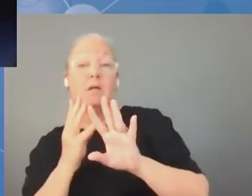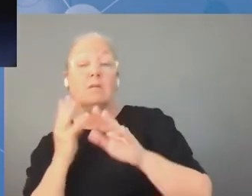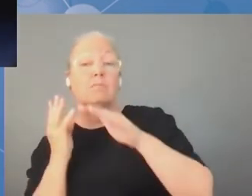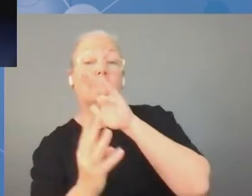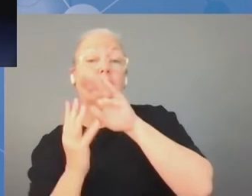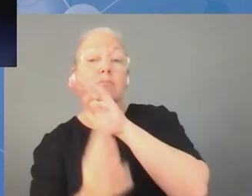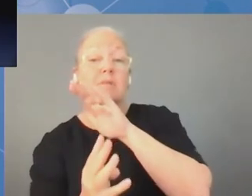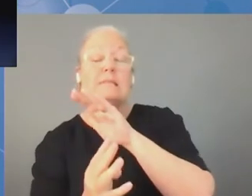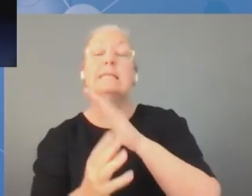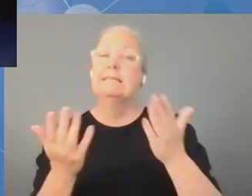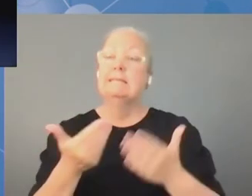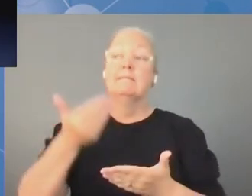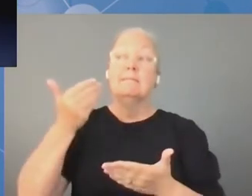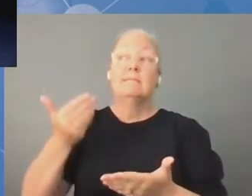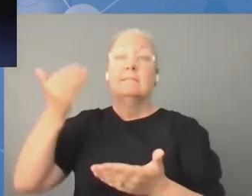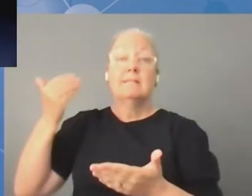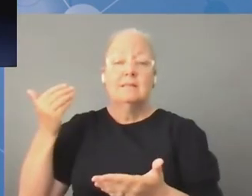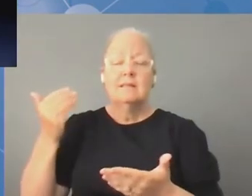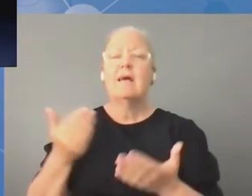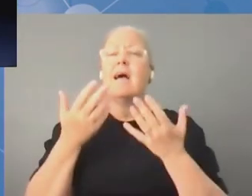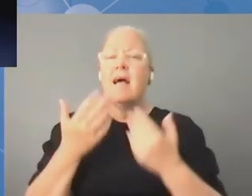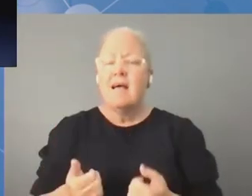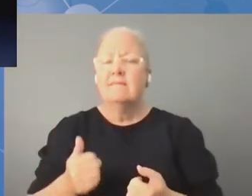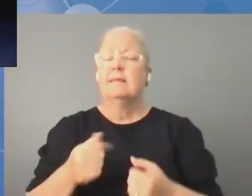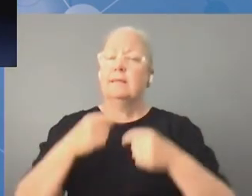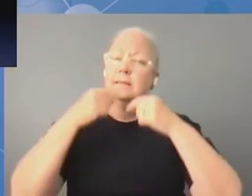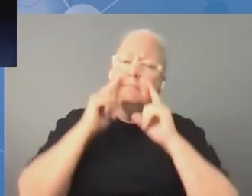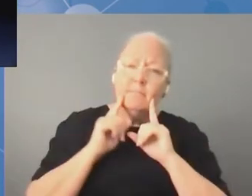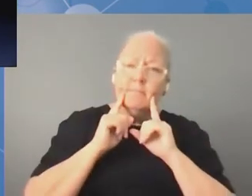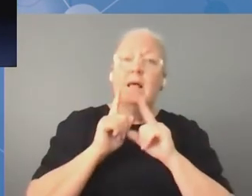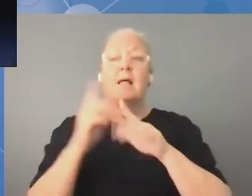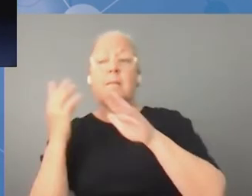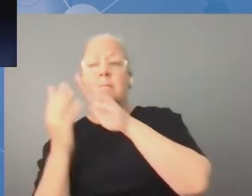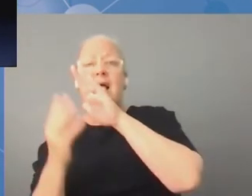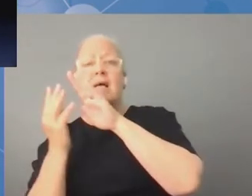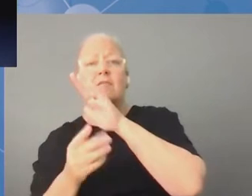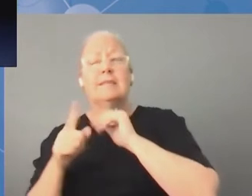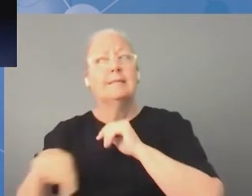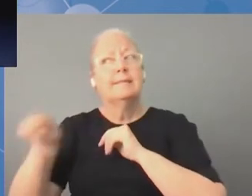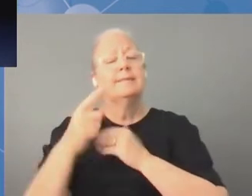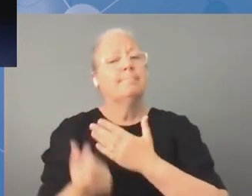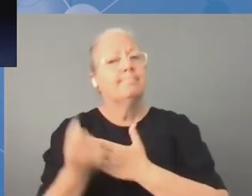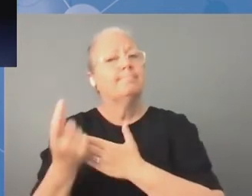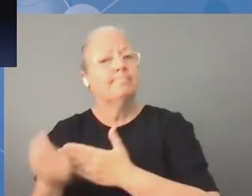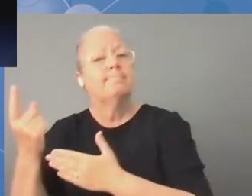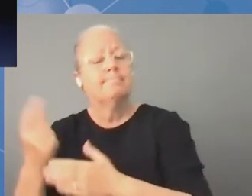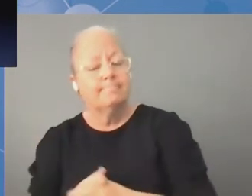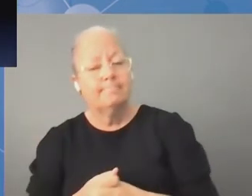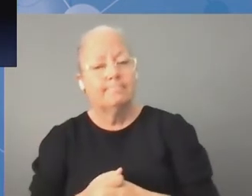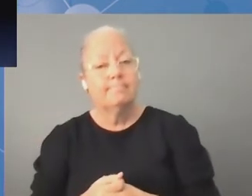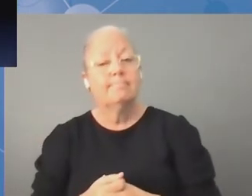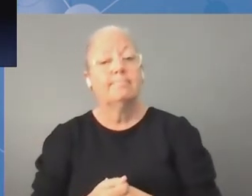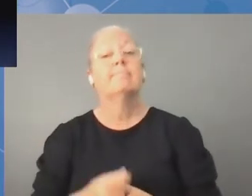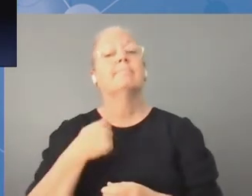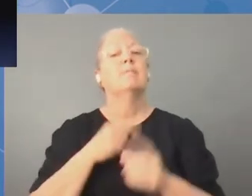Moje państwo oceniła swój internet i będziemy kładli akcent na prawa ludzkie, prawa